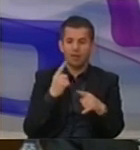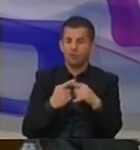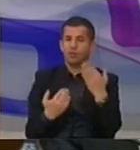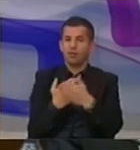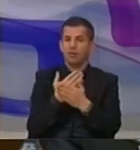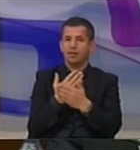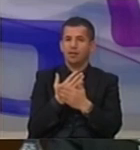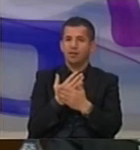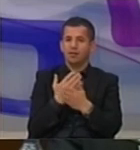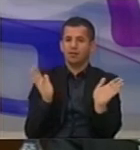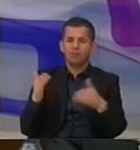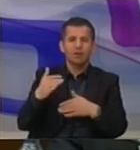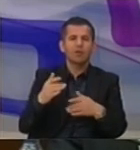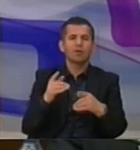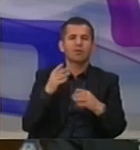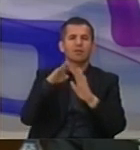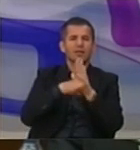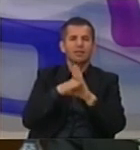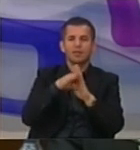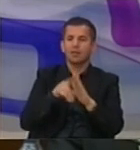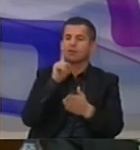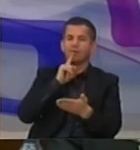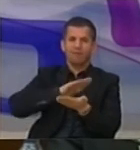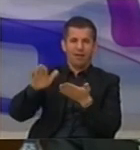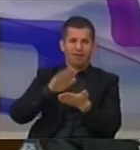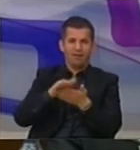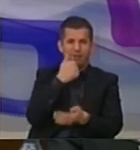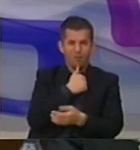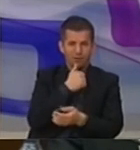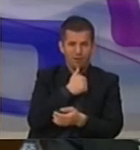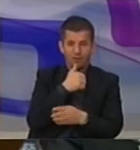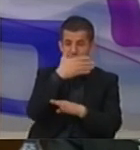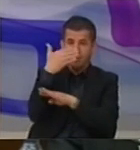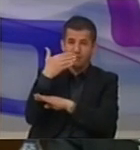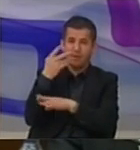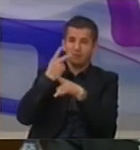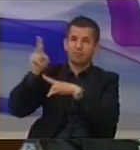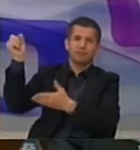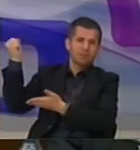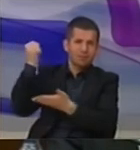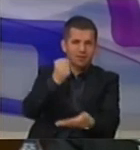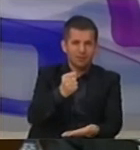për investitorët që do të liroja ta në gata timi, në korporata dhe nga pagesa e të vëshës